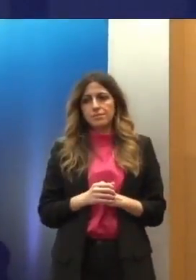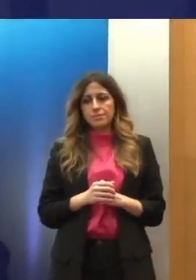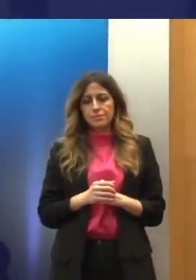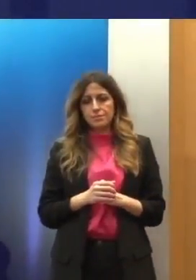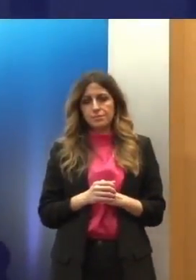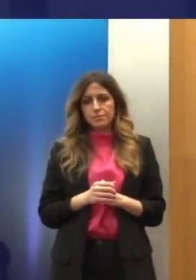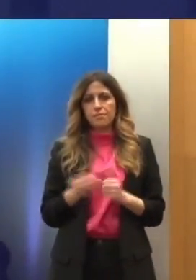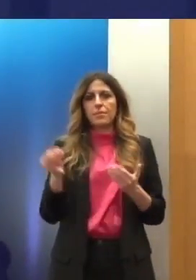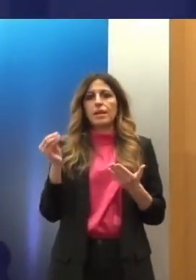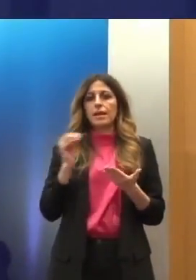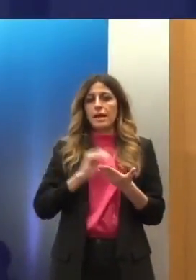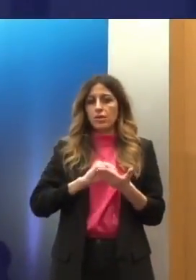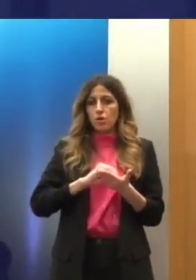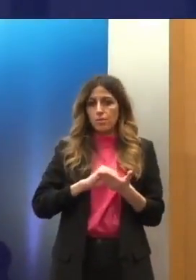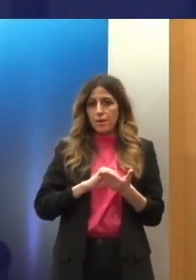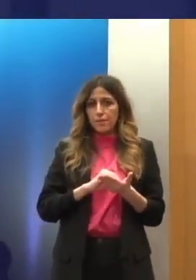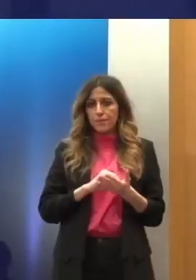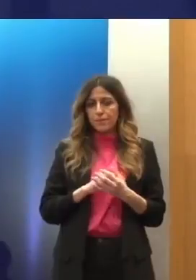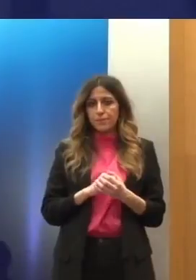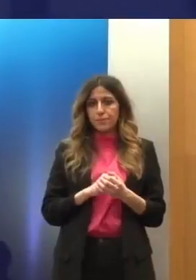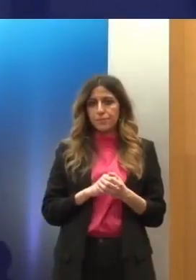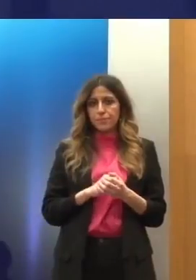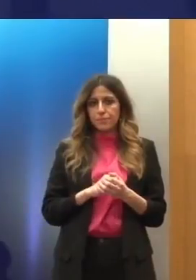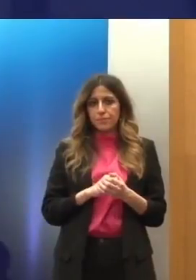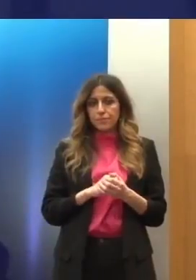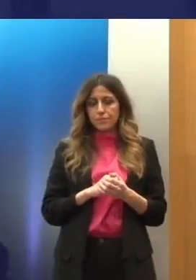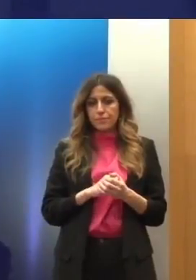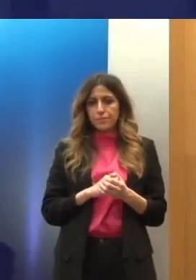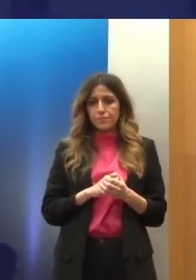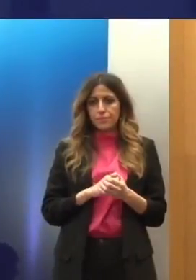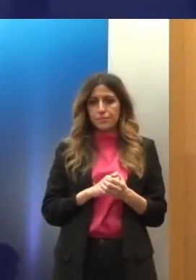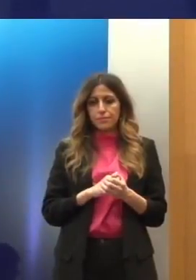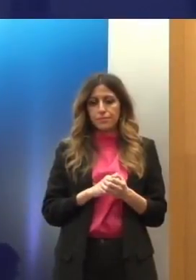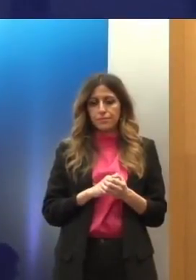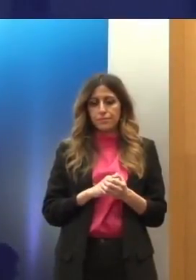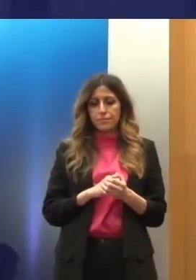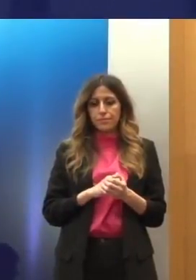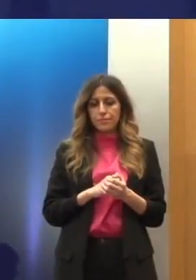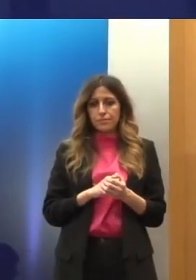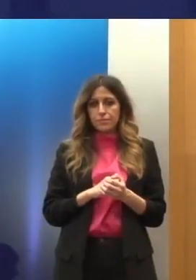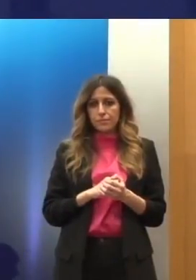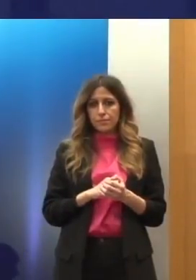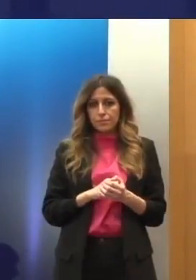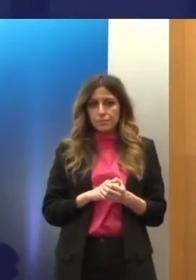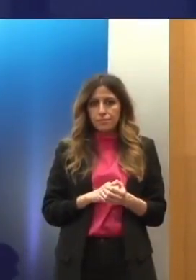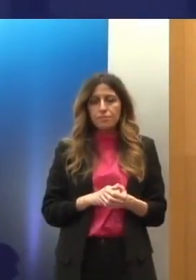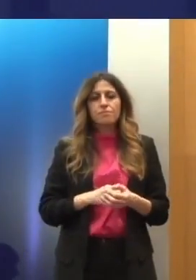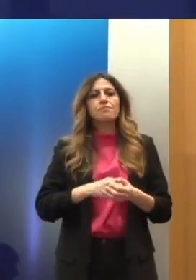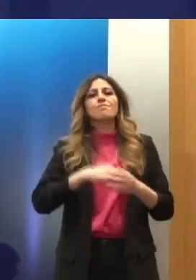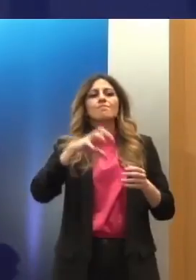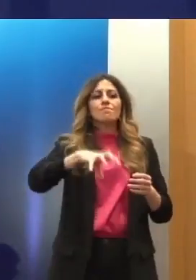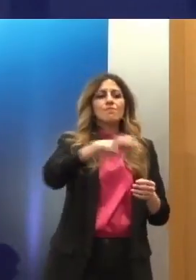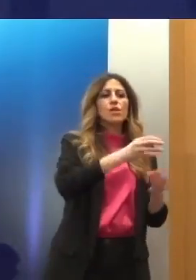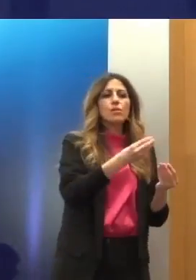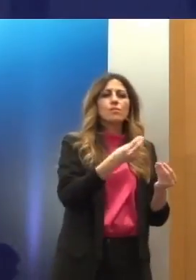και παρεπιπτόντως την διεύρυνση των συστητικών φιλοξενίας έχουμε